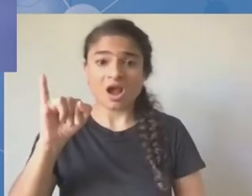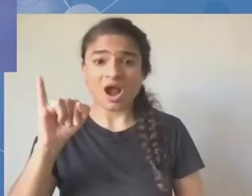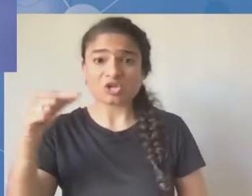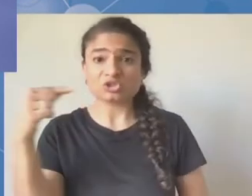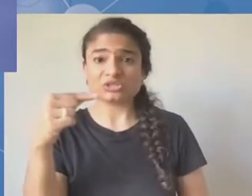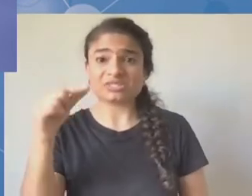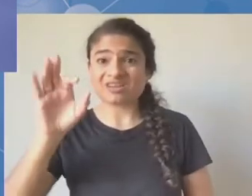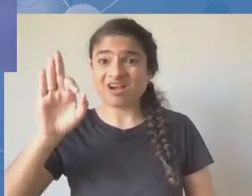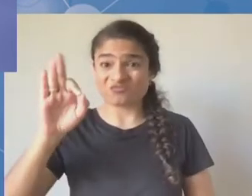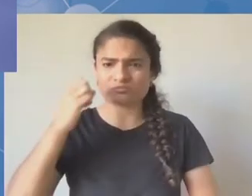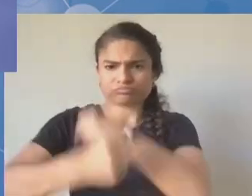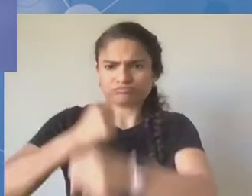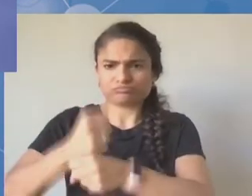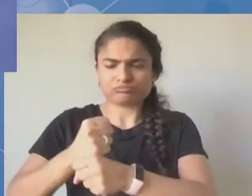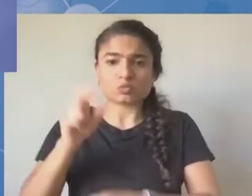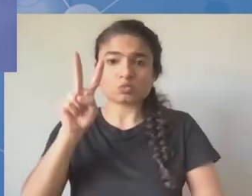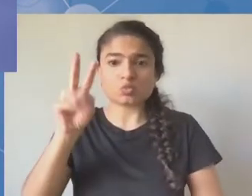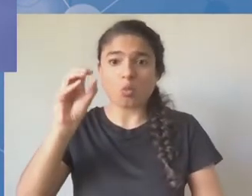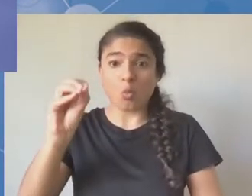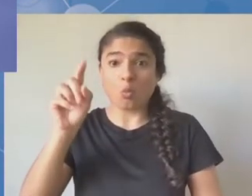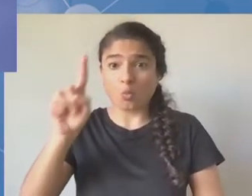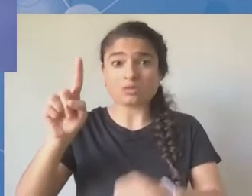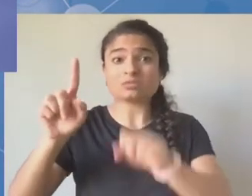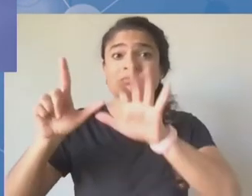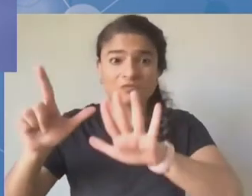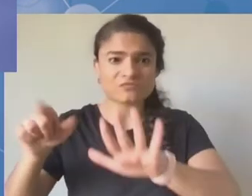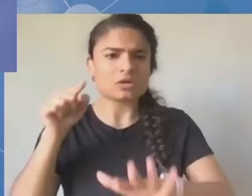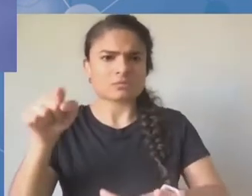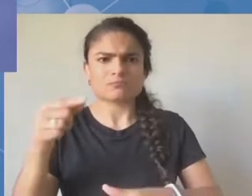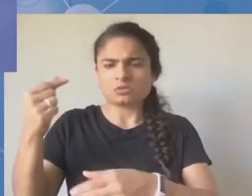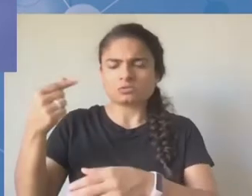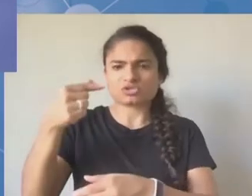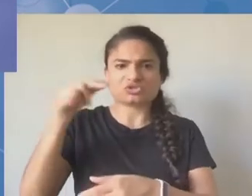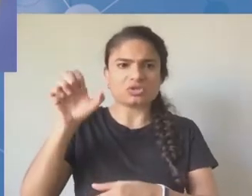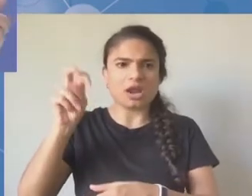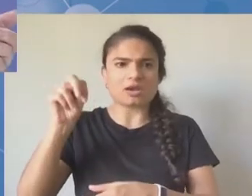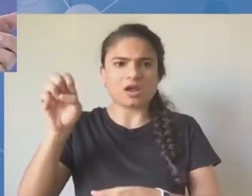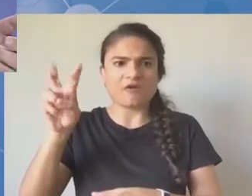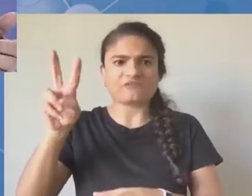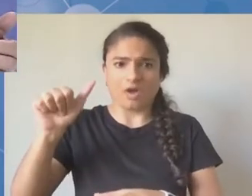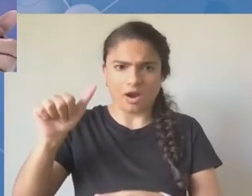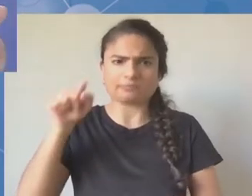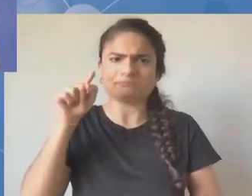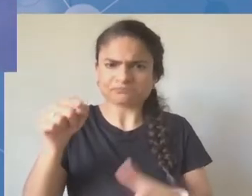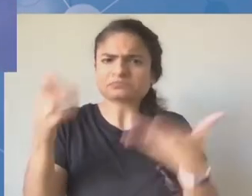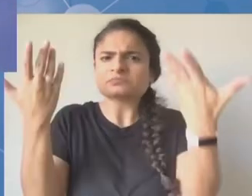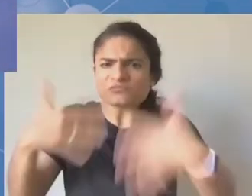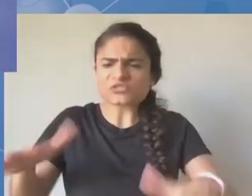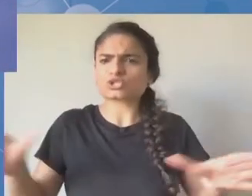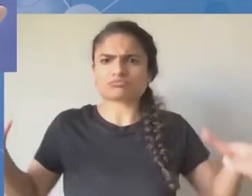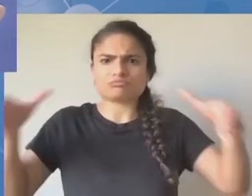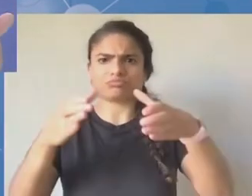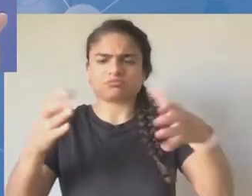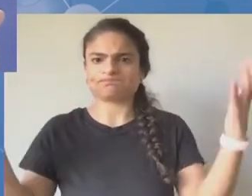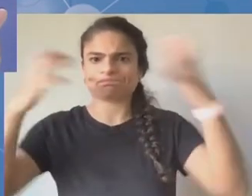wyłączeniom internetu. I tego rodzaju zjawiska są także wymieniane w dokumencie